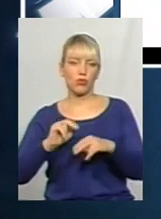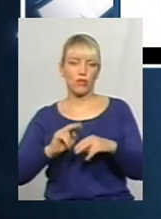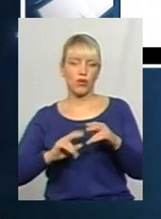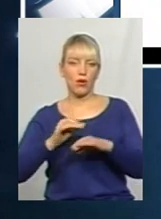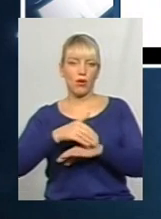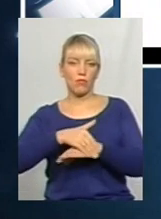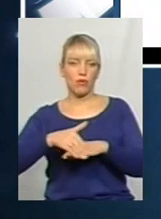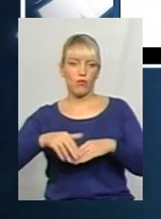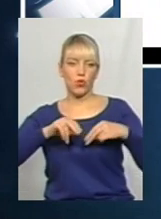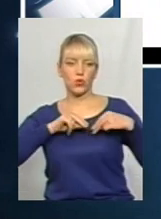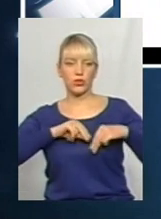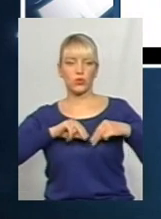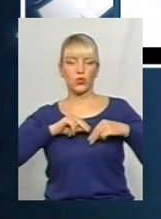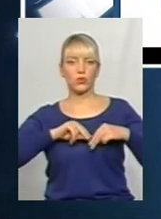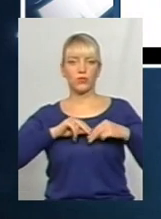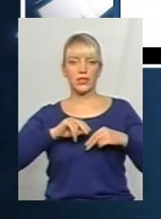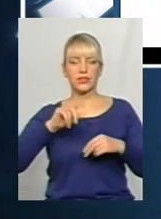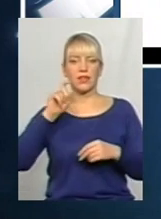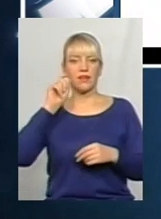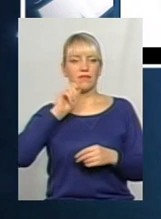вулиці, Родовій, Вінницький,